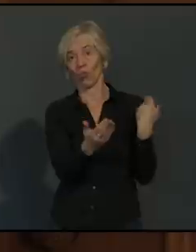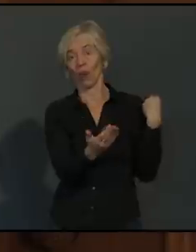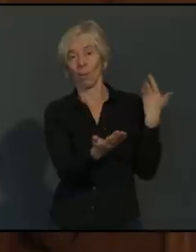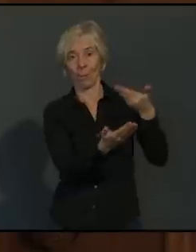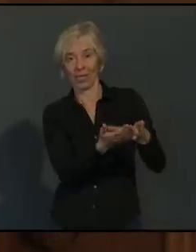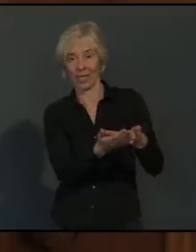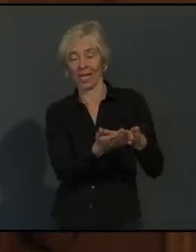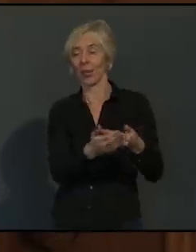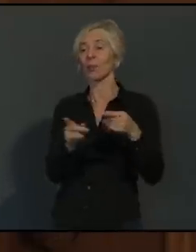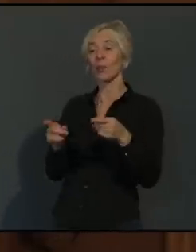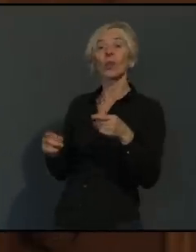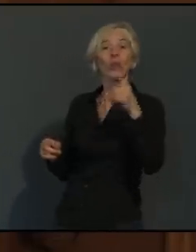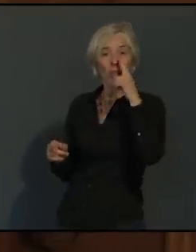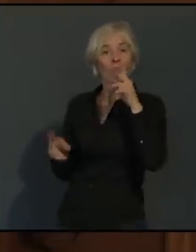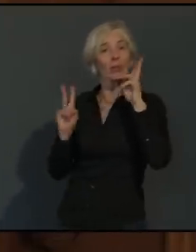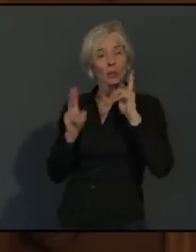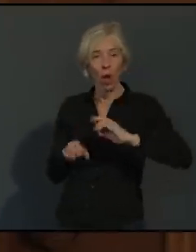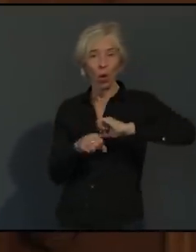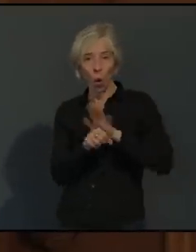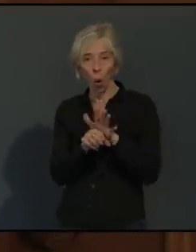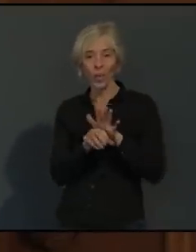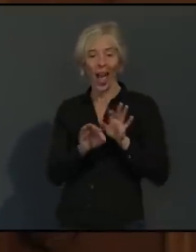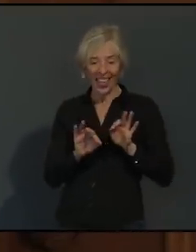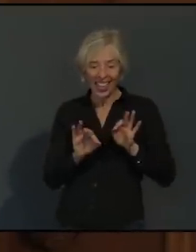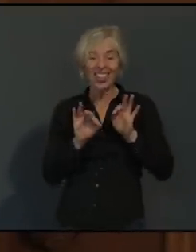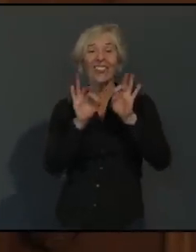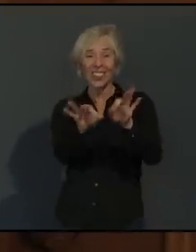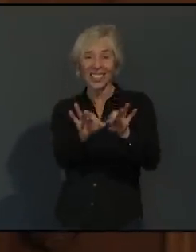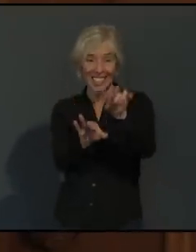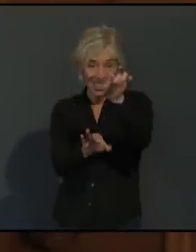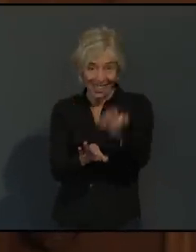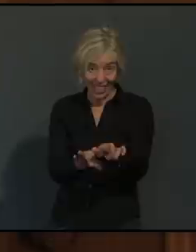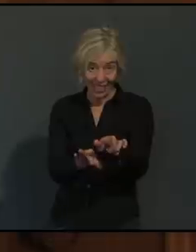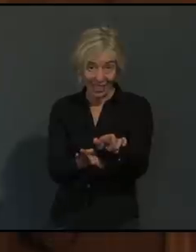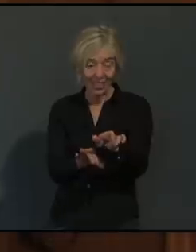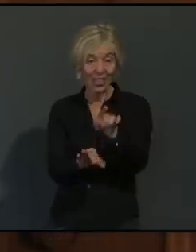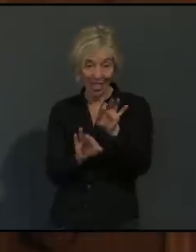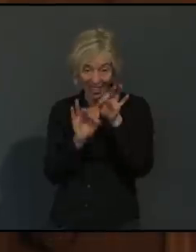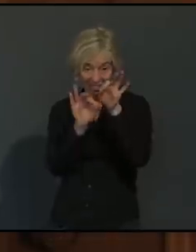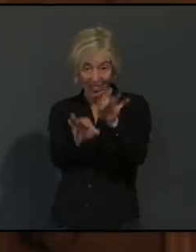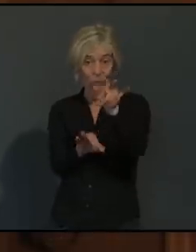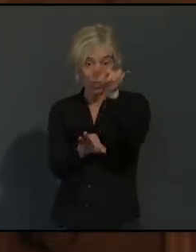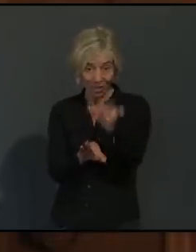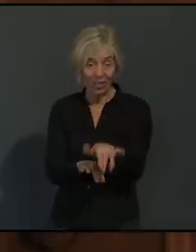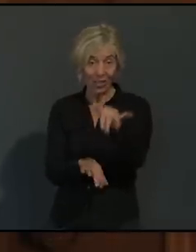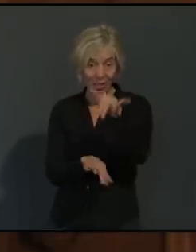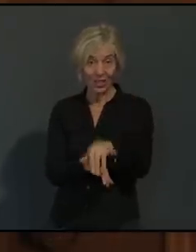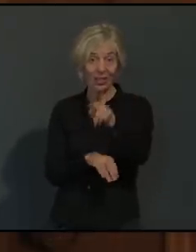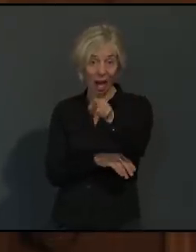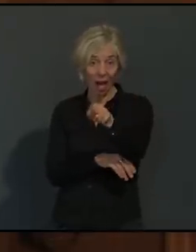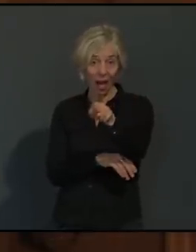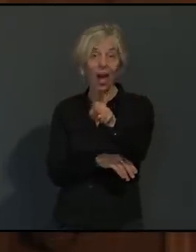dürfen in wirklichen Ausnahmefällen auch in Krankenhäusern, also im medizinischen Bereich weiterarbeiten, in